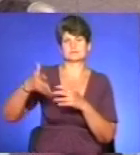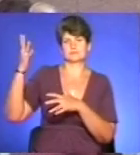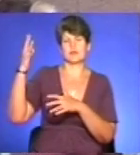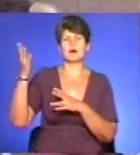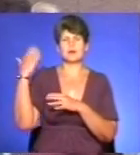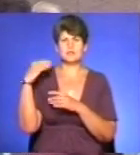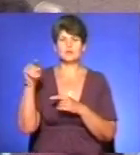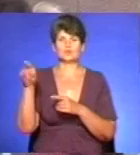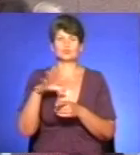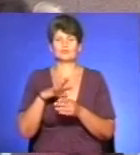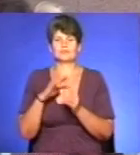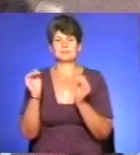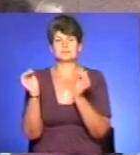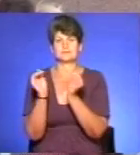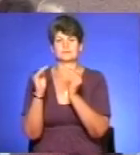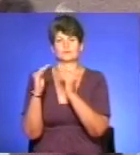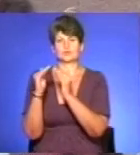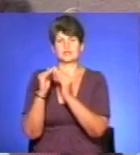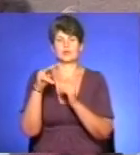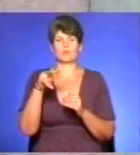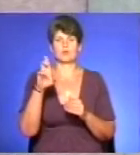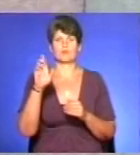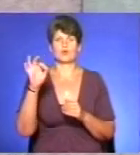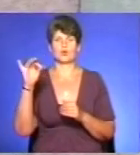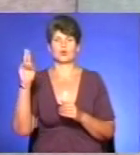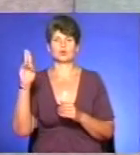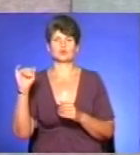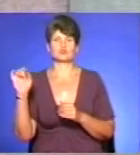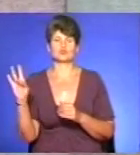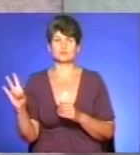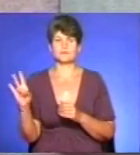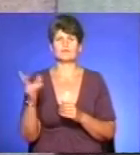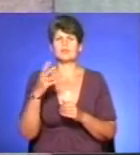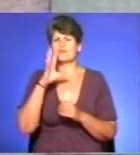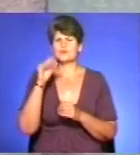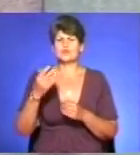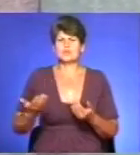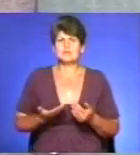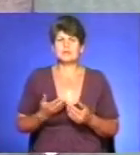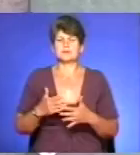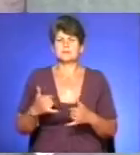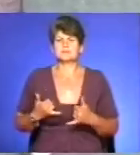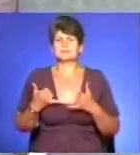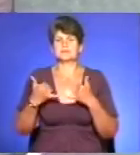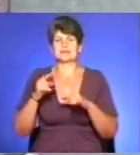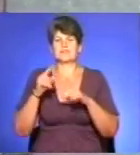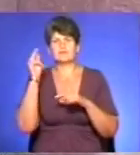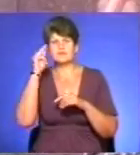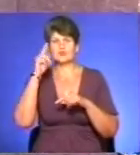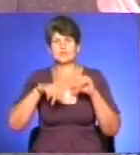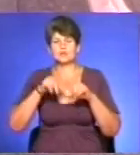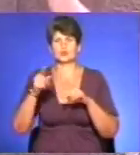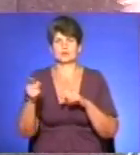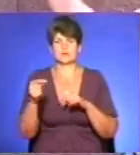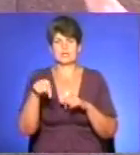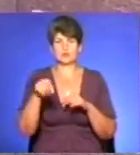місті раніше стояв невеликий будинок Любомиру Бойцун. Архівіст і краєзнавець вона усе своє життя присвятила вивченню рідного Тернополя. На